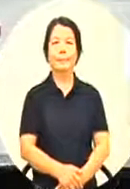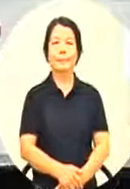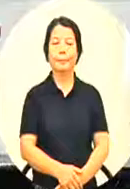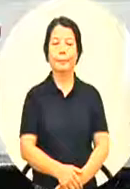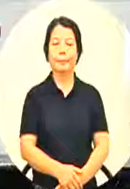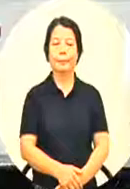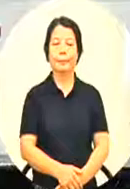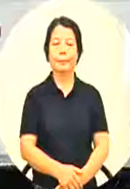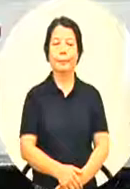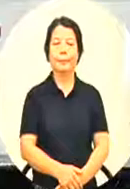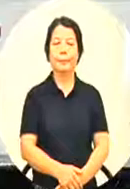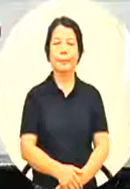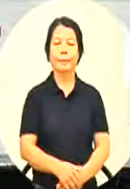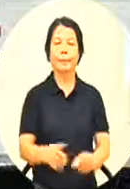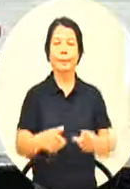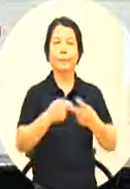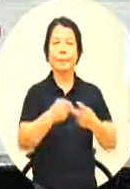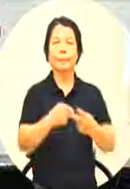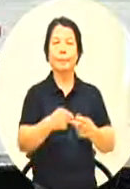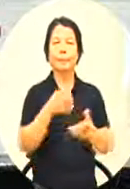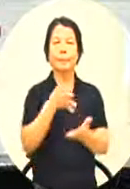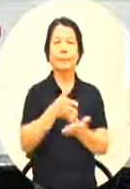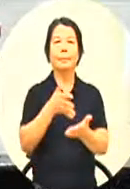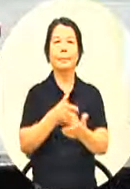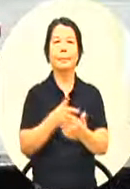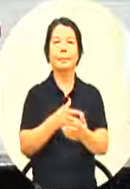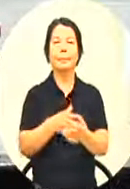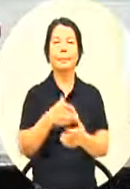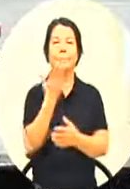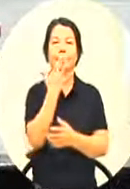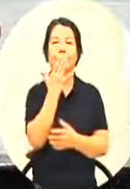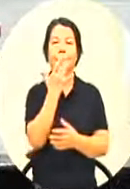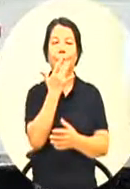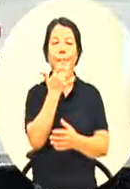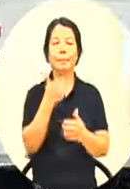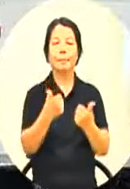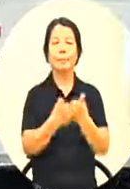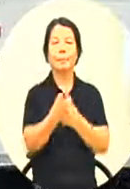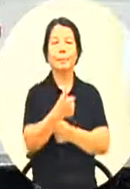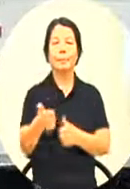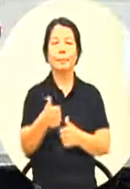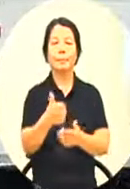好,第二个咨询的议员是严小金议员,好,严议员请